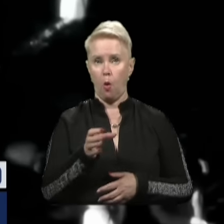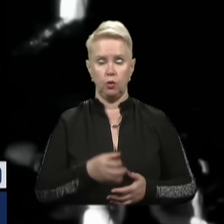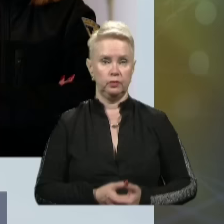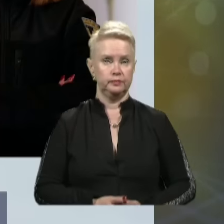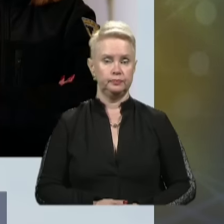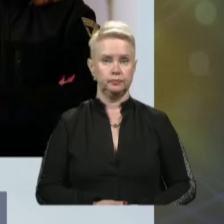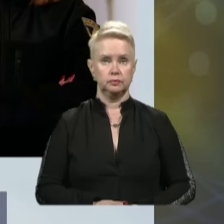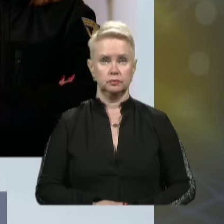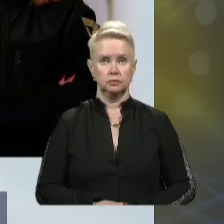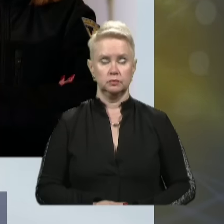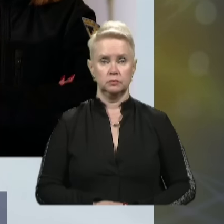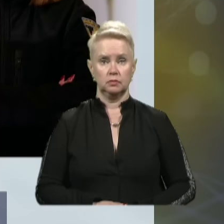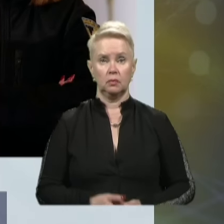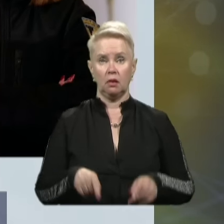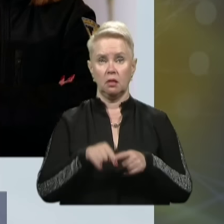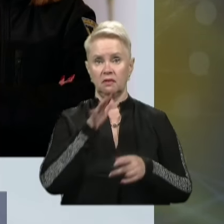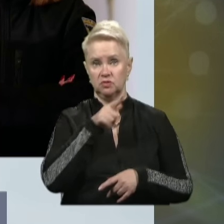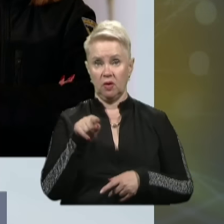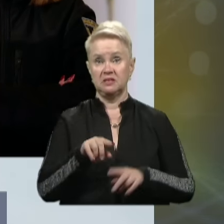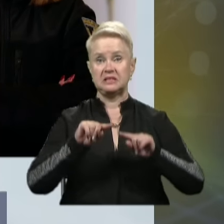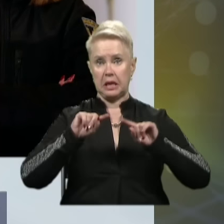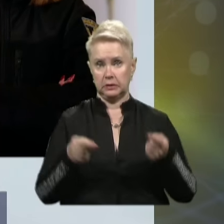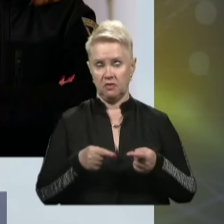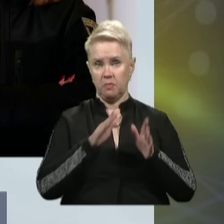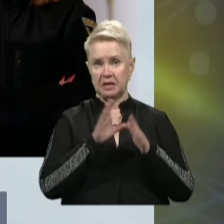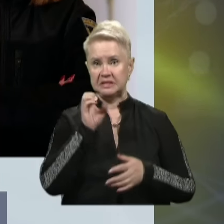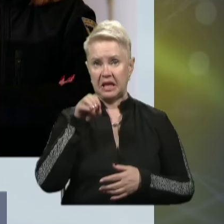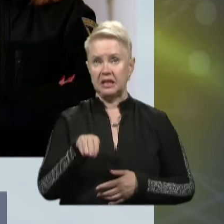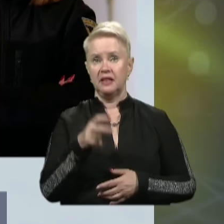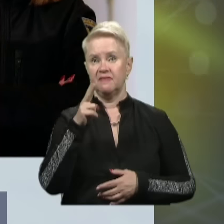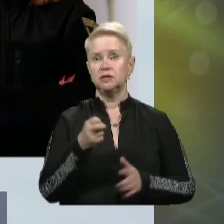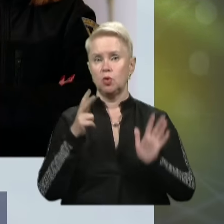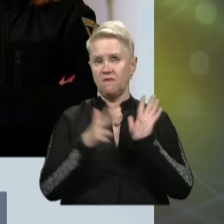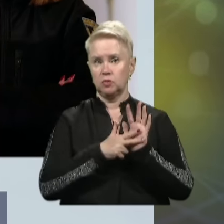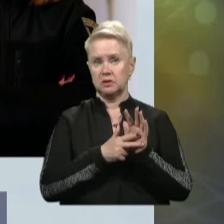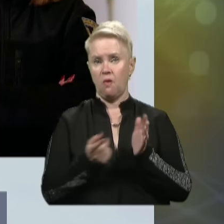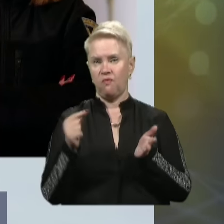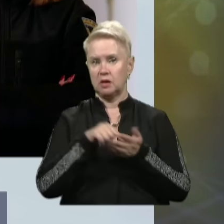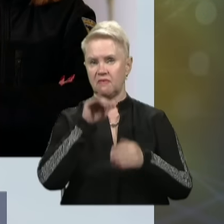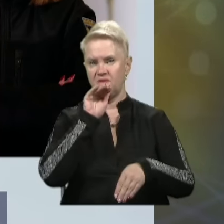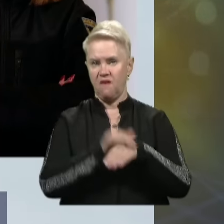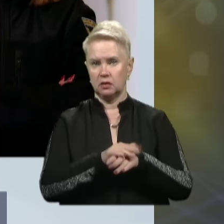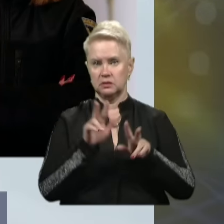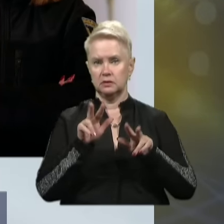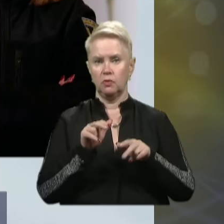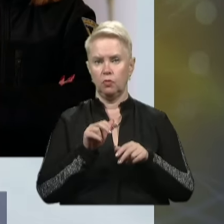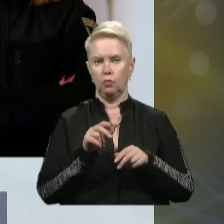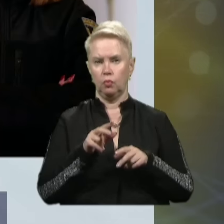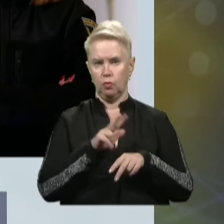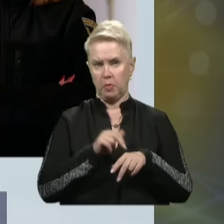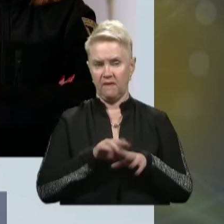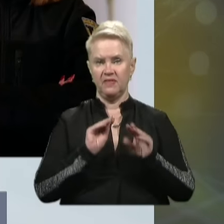На даний час він затриманий в порядку статті 208 за вказаним фактом слідчим управління